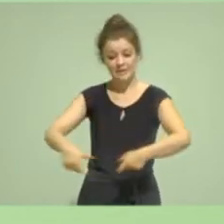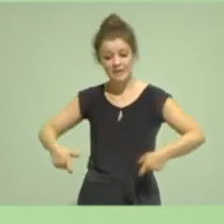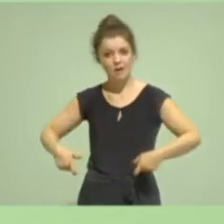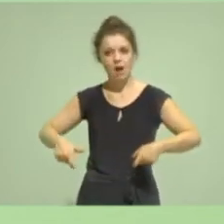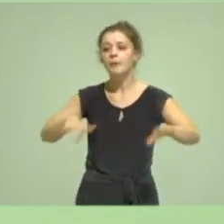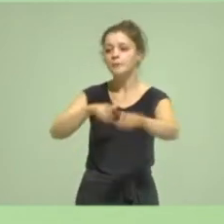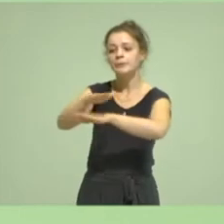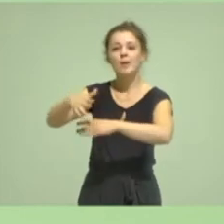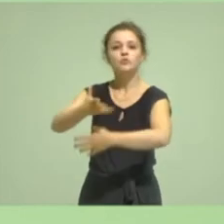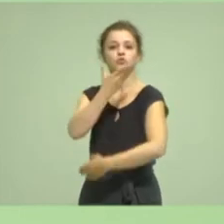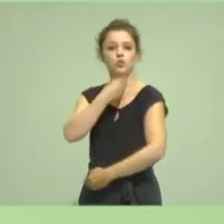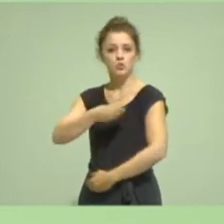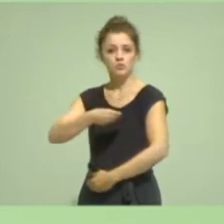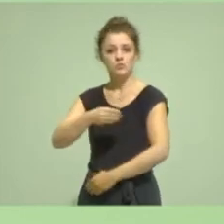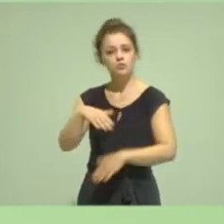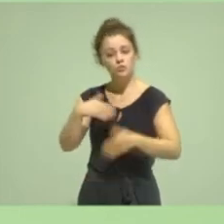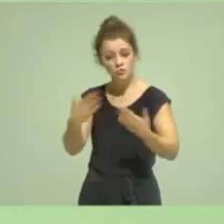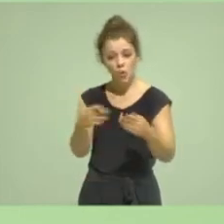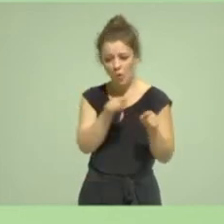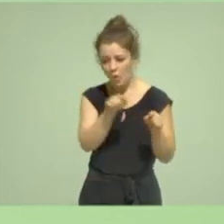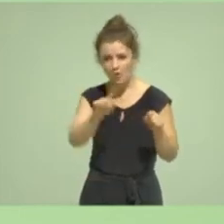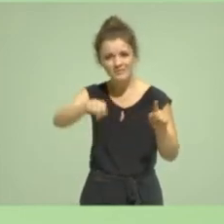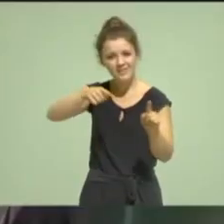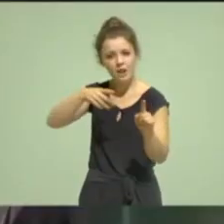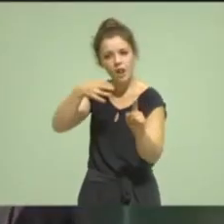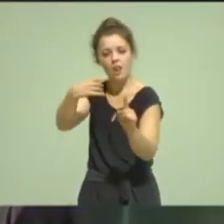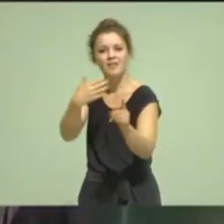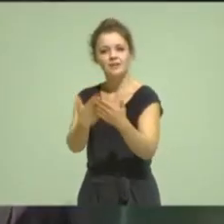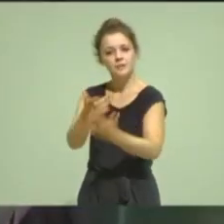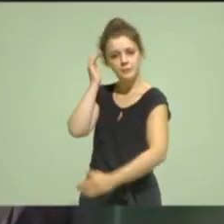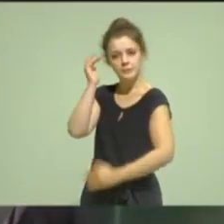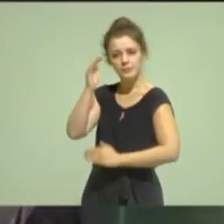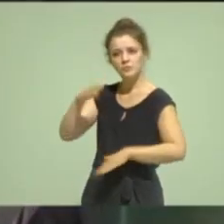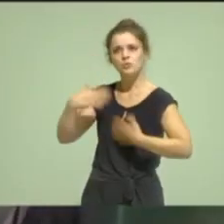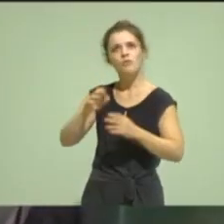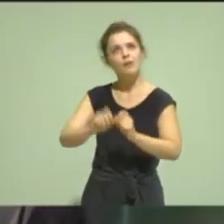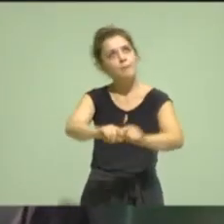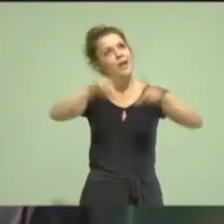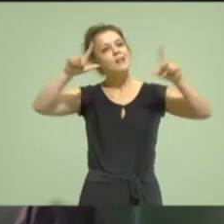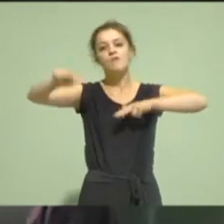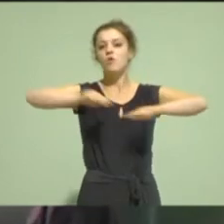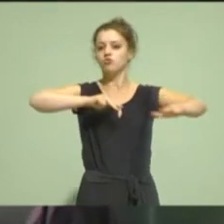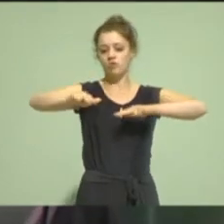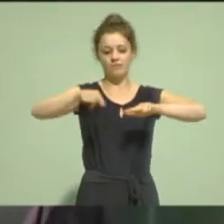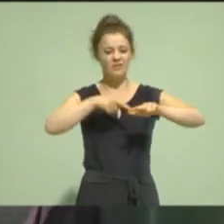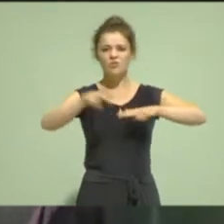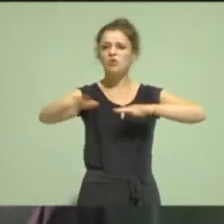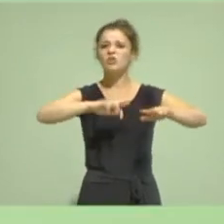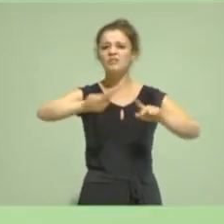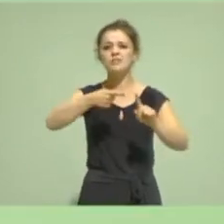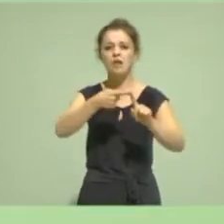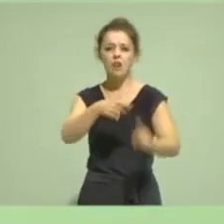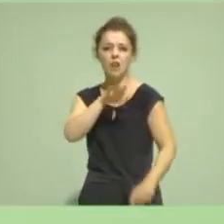lassen wir uns was einfallen, weil das das ist, wie wir übrigens auch Wirtschaften verstehen. Wirtschaften hat keinen Selbstzweck.